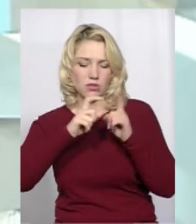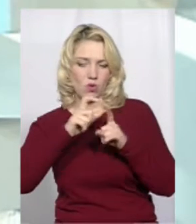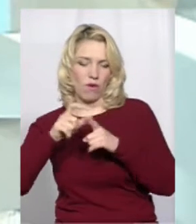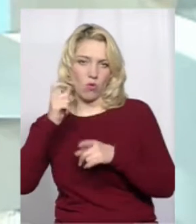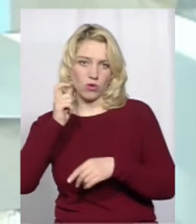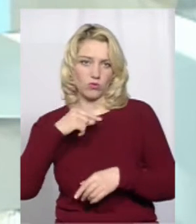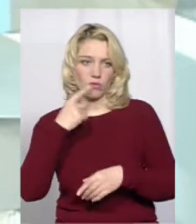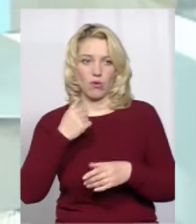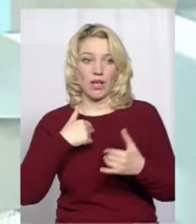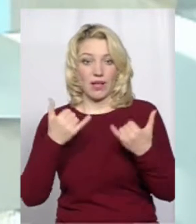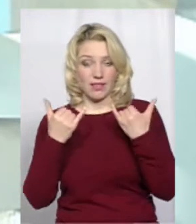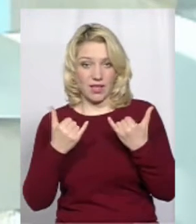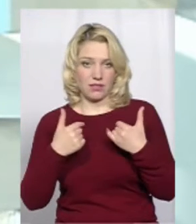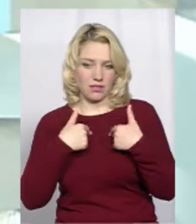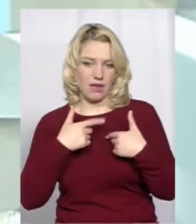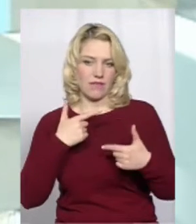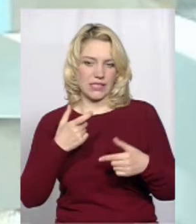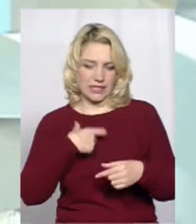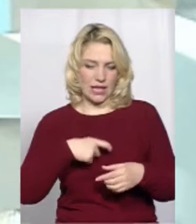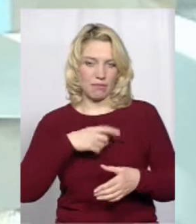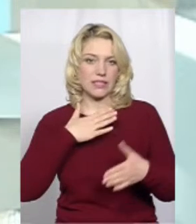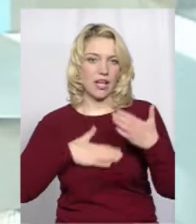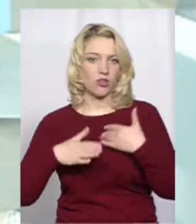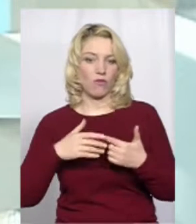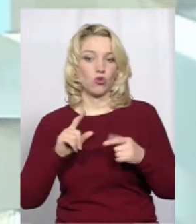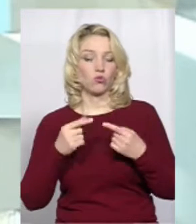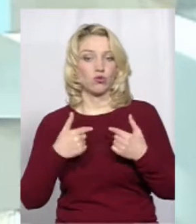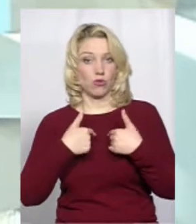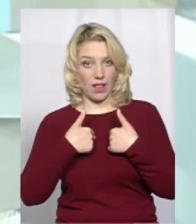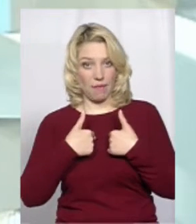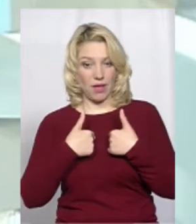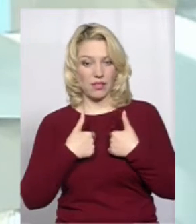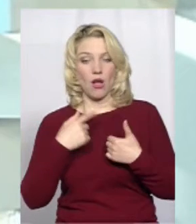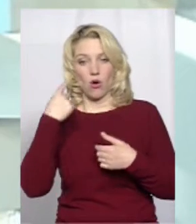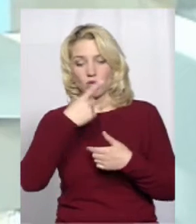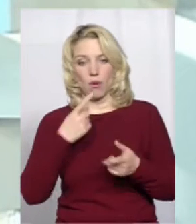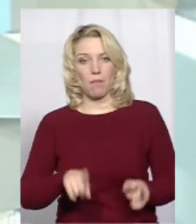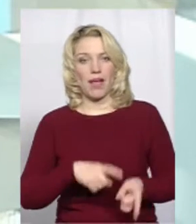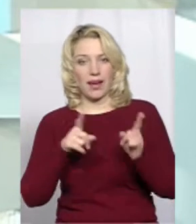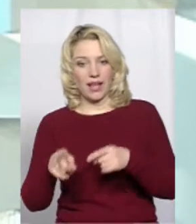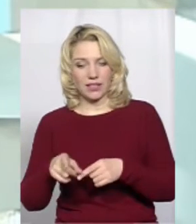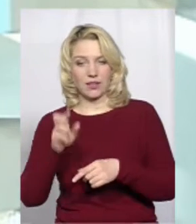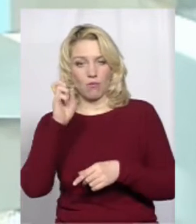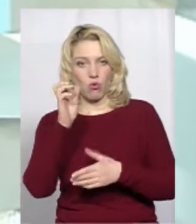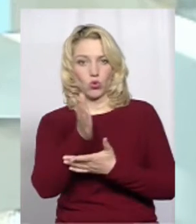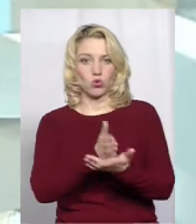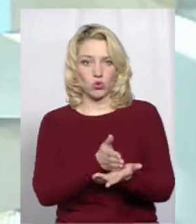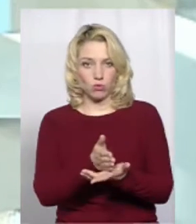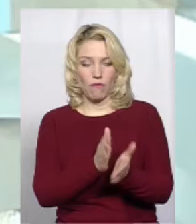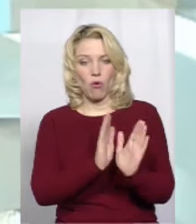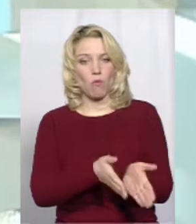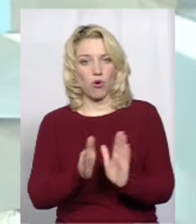наразі я в себе задоволений, тому що для мене особисто перехід богослужбового